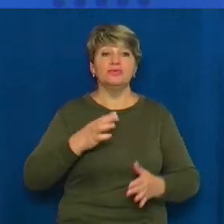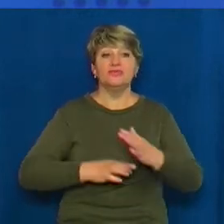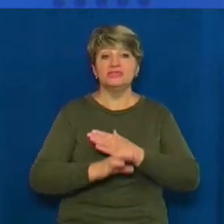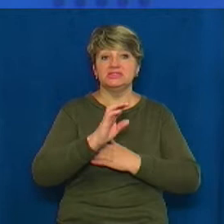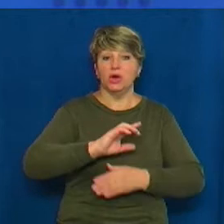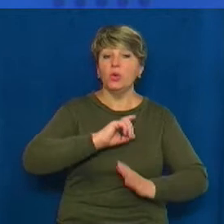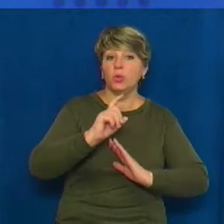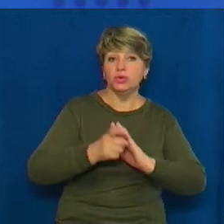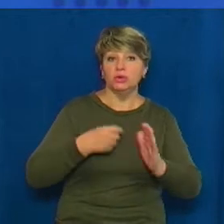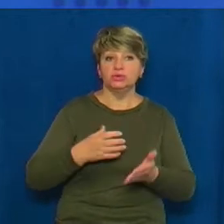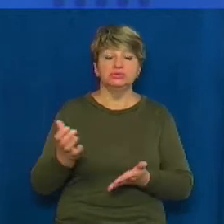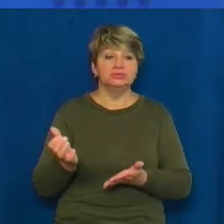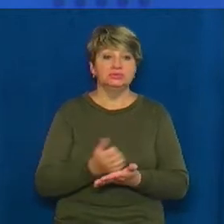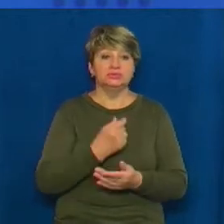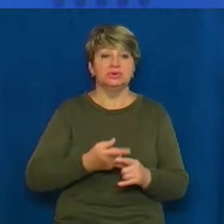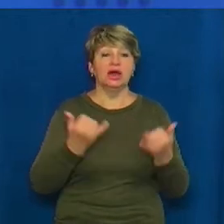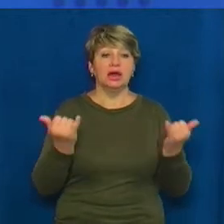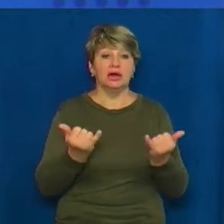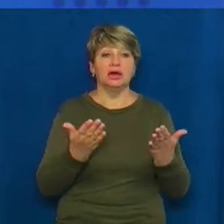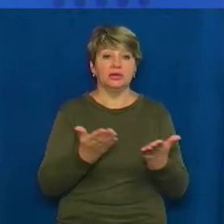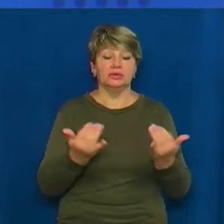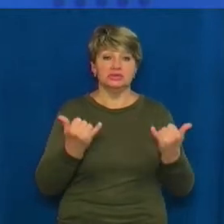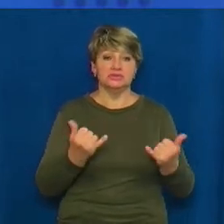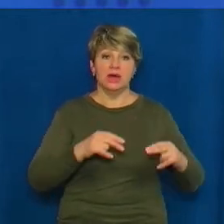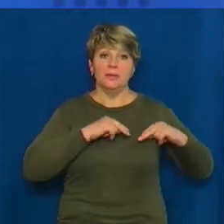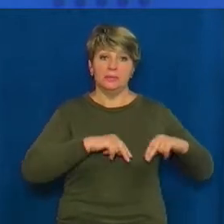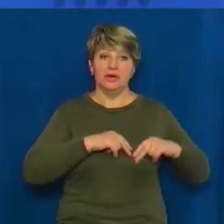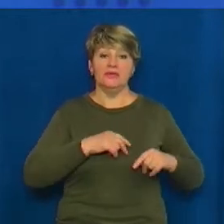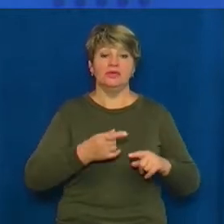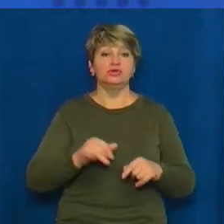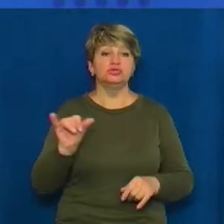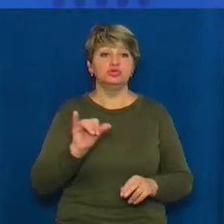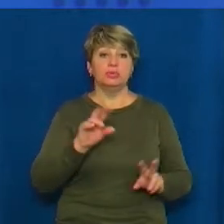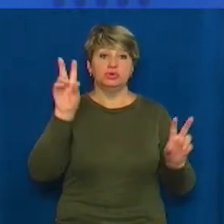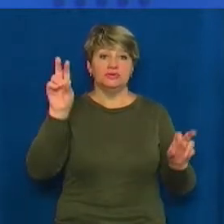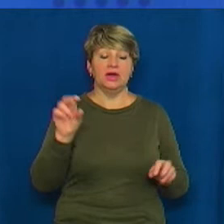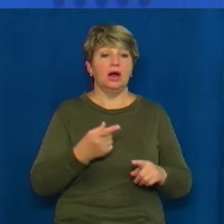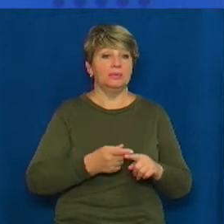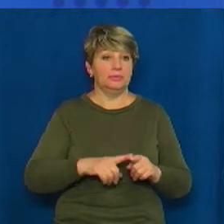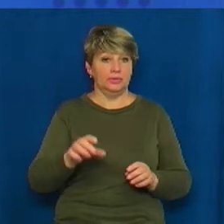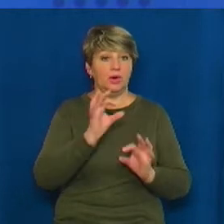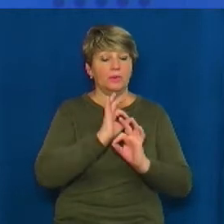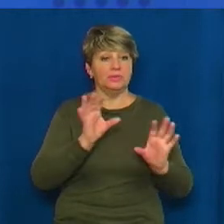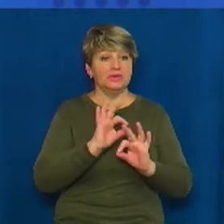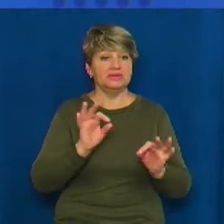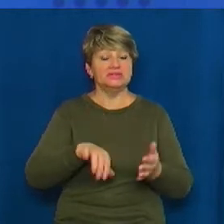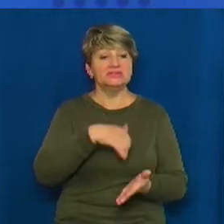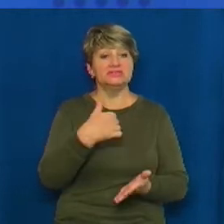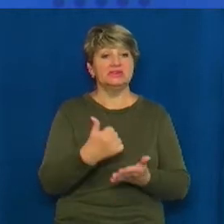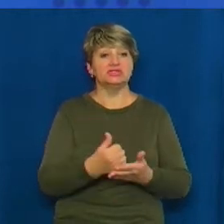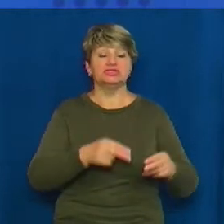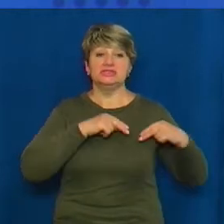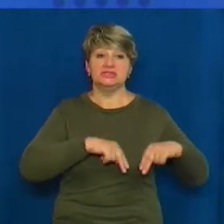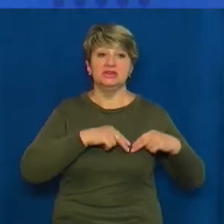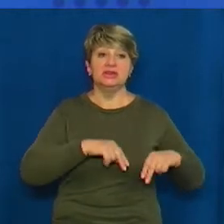археологічній групі, що нині працює в Суботові. Про це розповів старший науковий співробітник Інституту Українознавства імені Івана